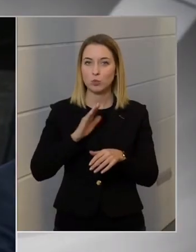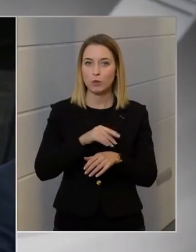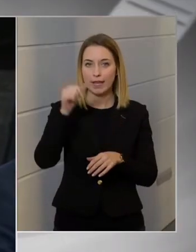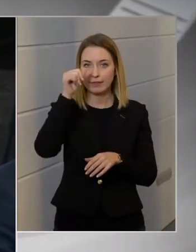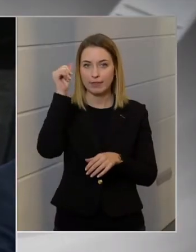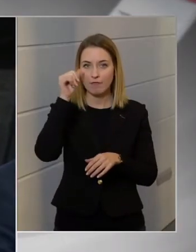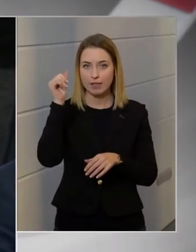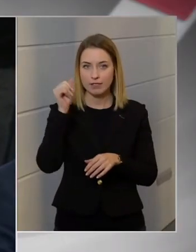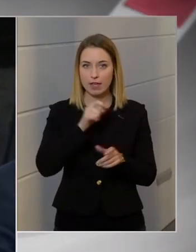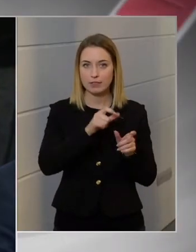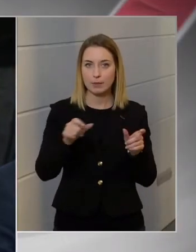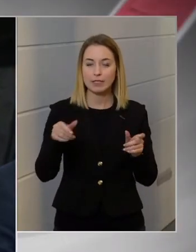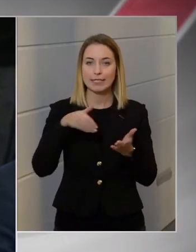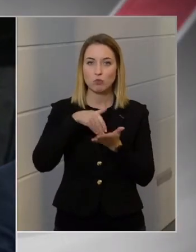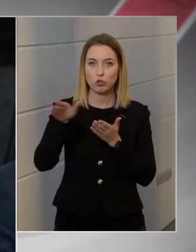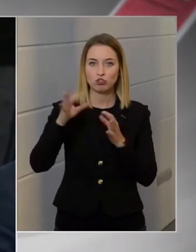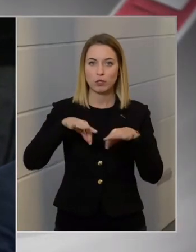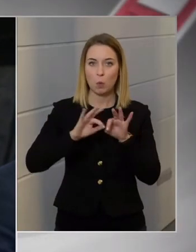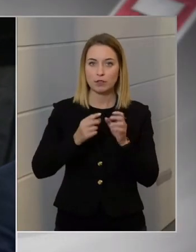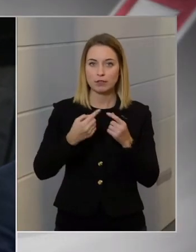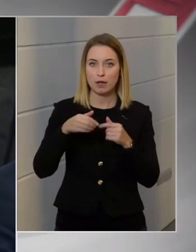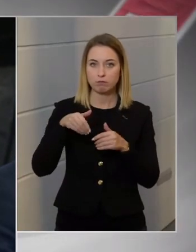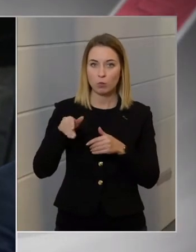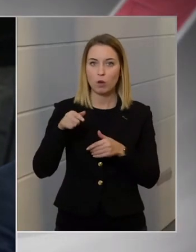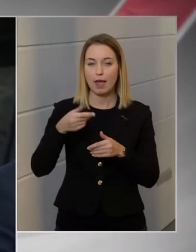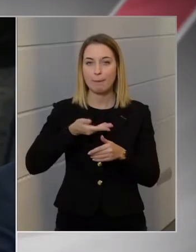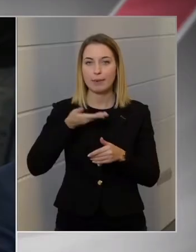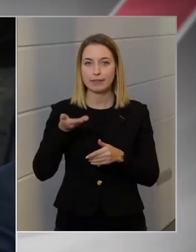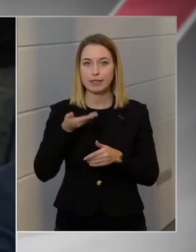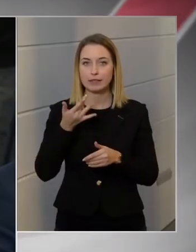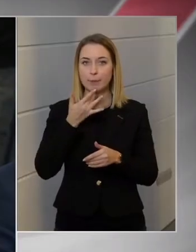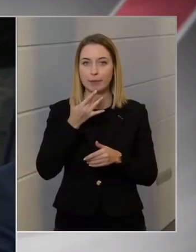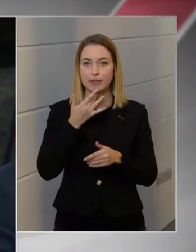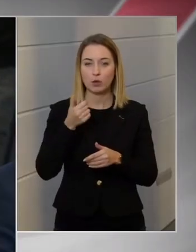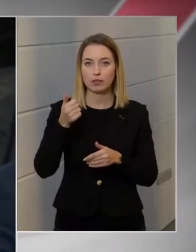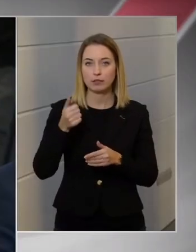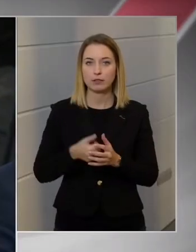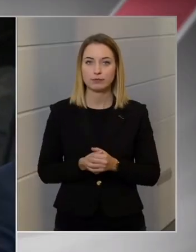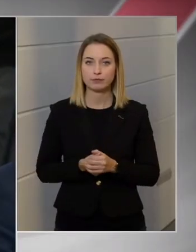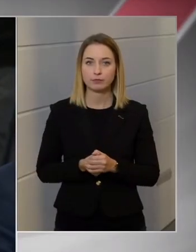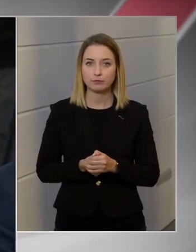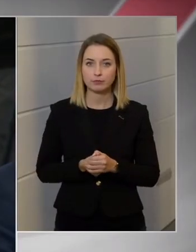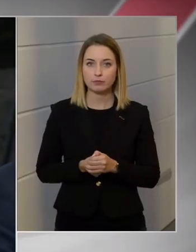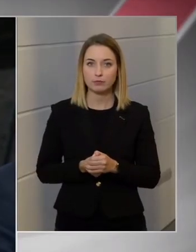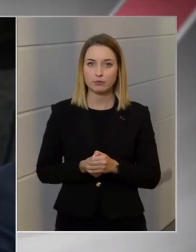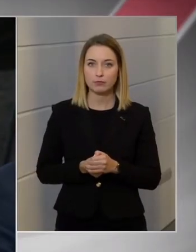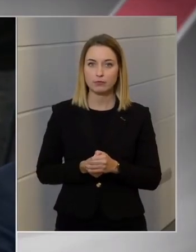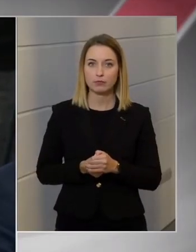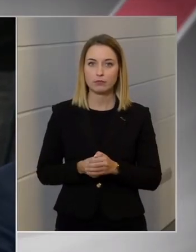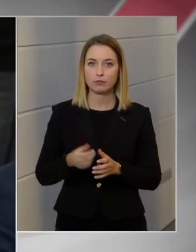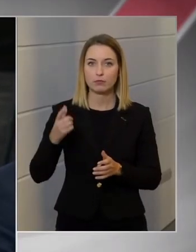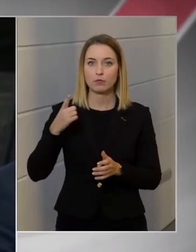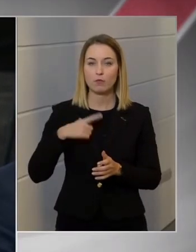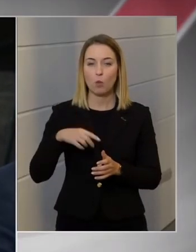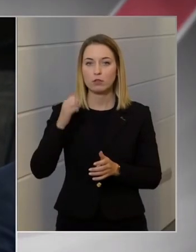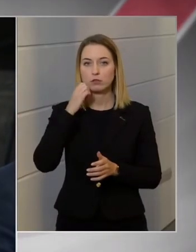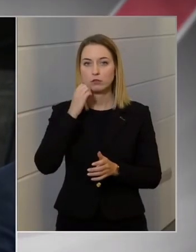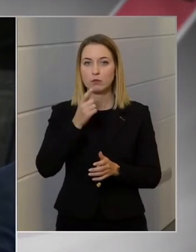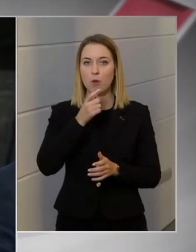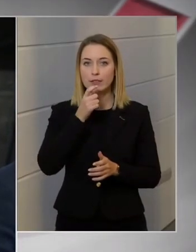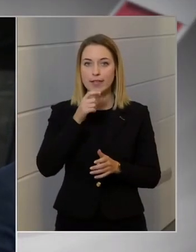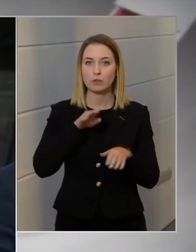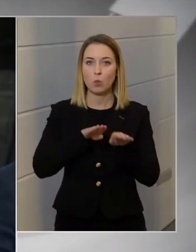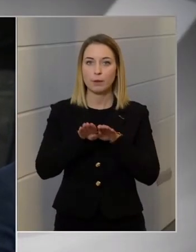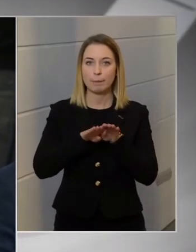személyeket kiutasítani az országból. Itt említette példaként, egyik példaként volt Macedon miniszterelnököt